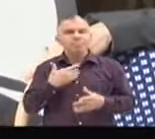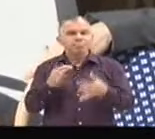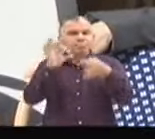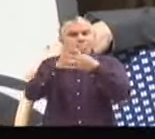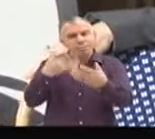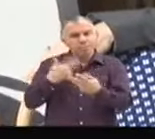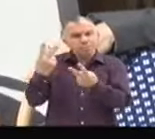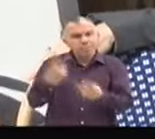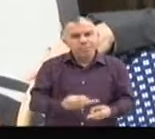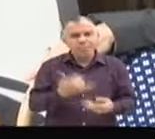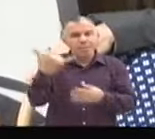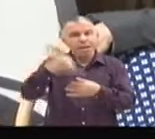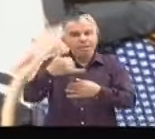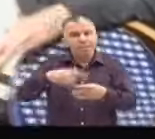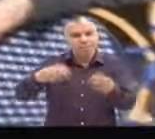Mais installez-vous pour une entité.